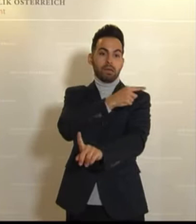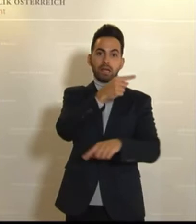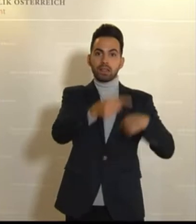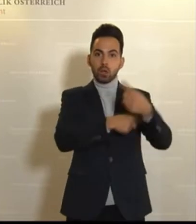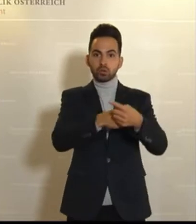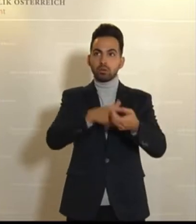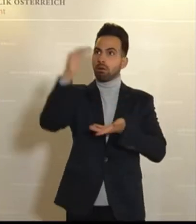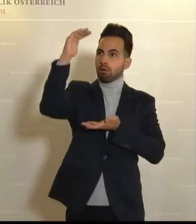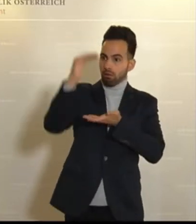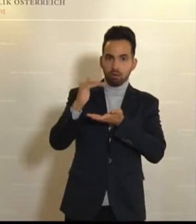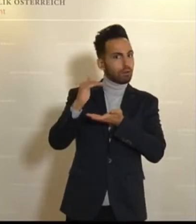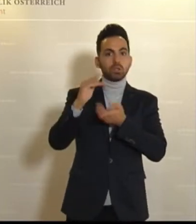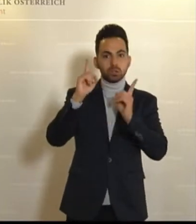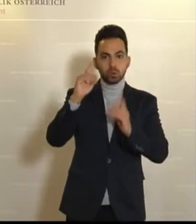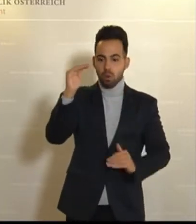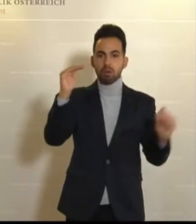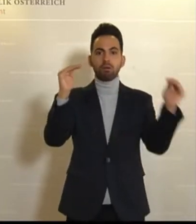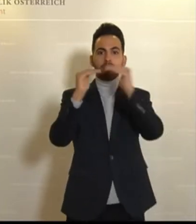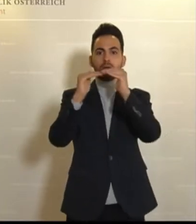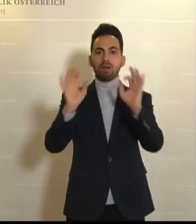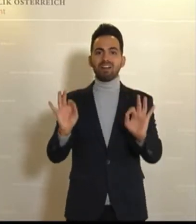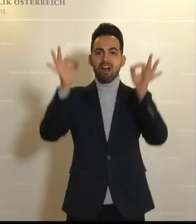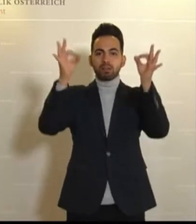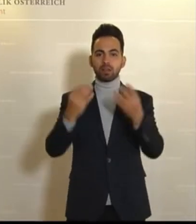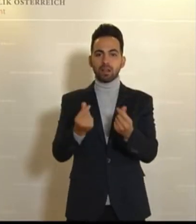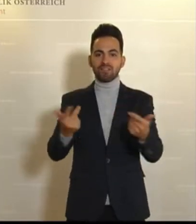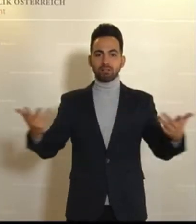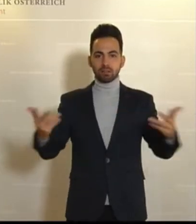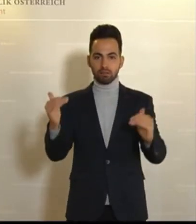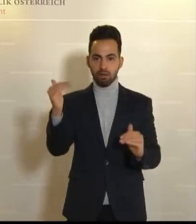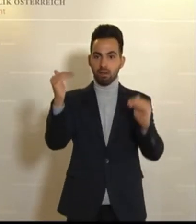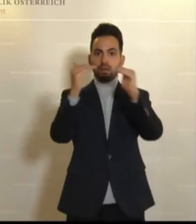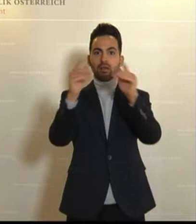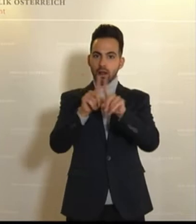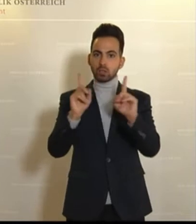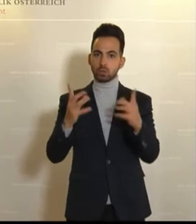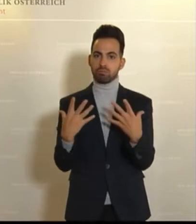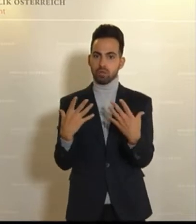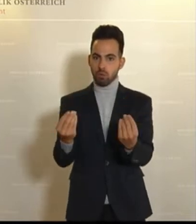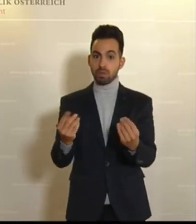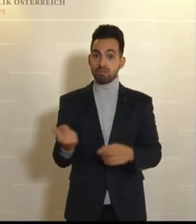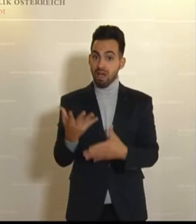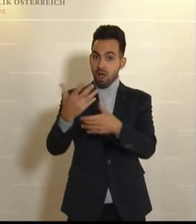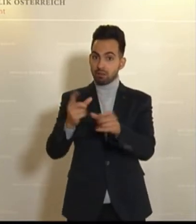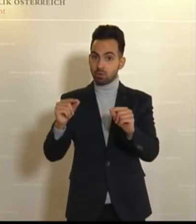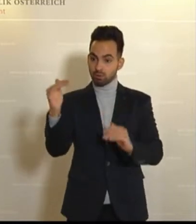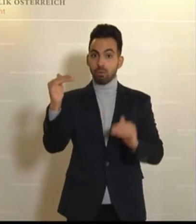Generation in der gleichen Qualität und Quantität die gleichen Ressourcen zur Verfügung hat. Das ist die ganze Idee der Nachhaltigkeit.